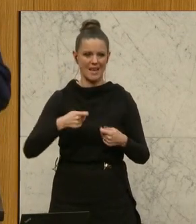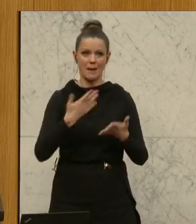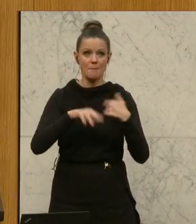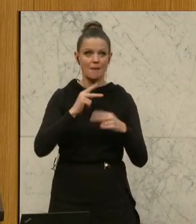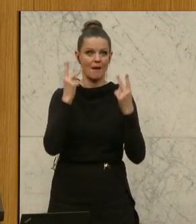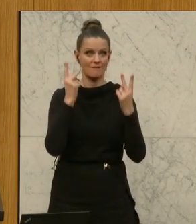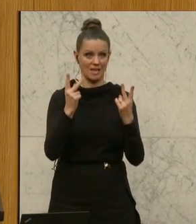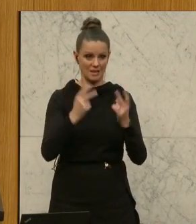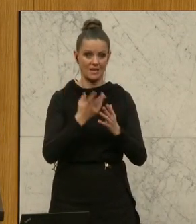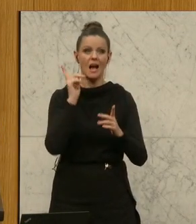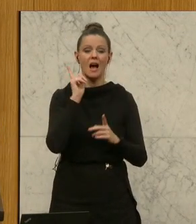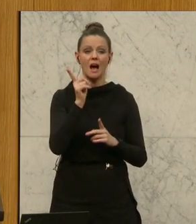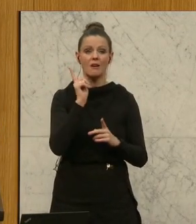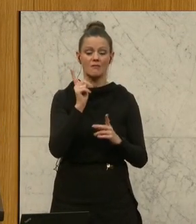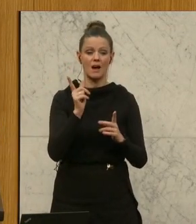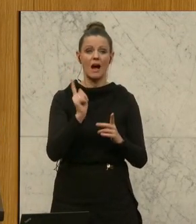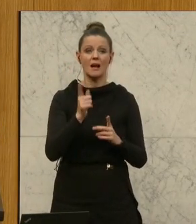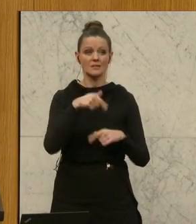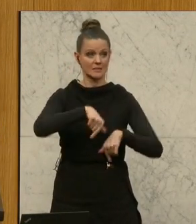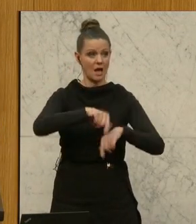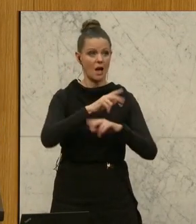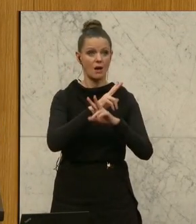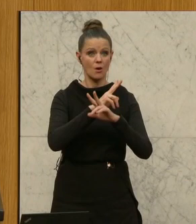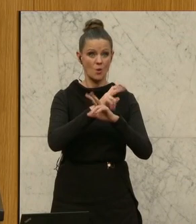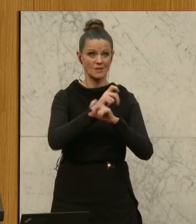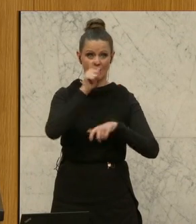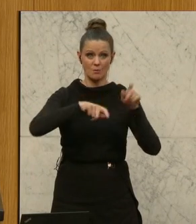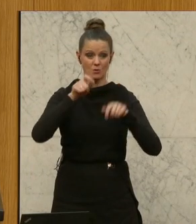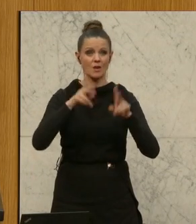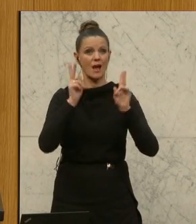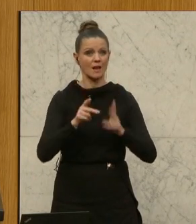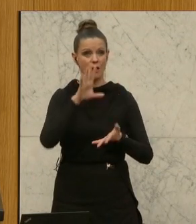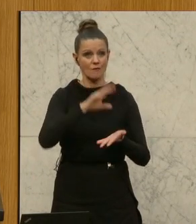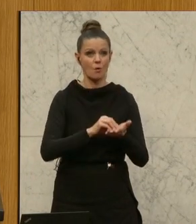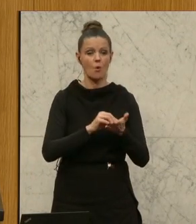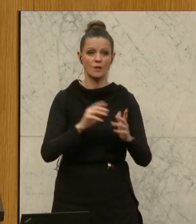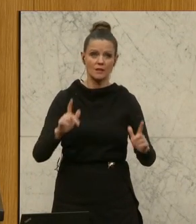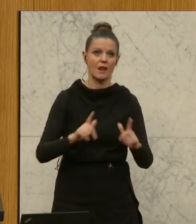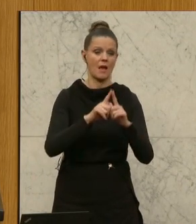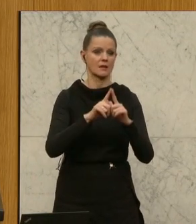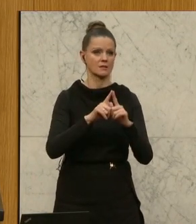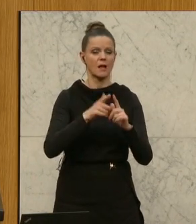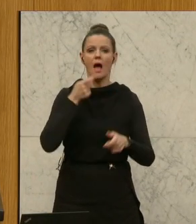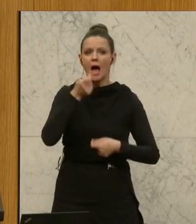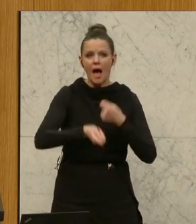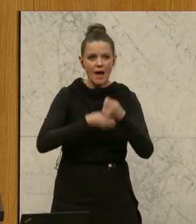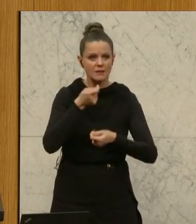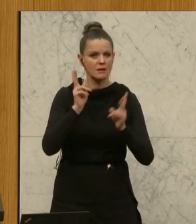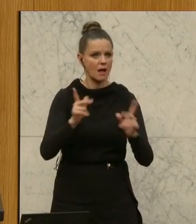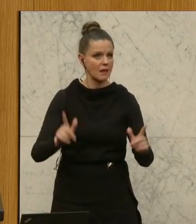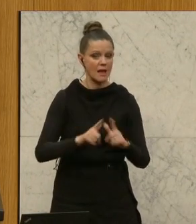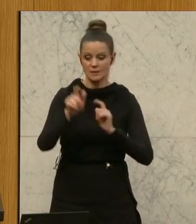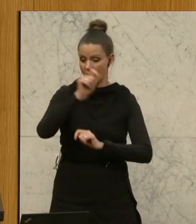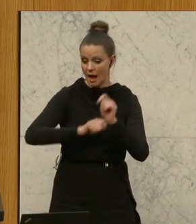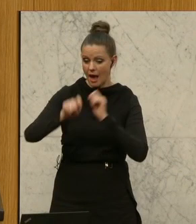wichtiger ist, als dass die Leute in Österreich sich das Wohnen leisten können, das Heizen leisten können, das Einkaufen